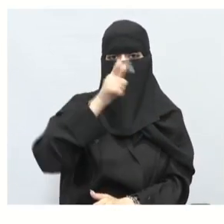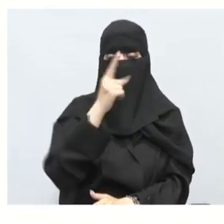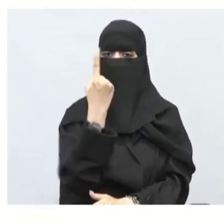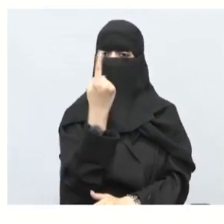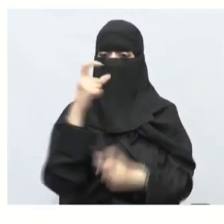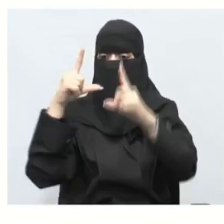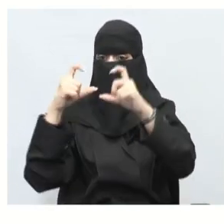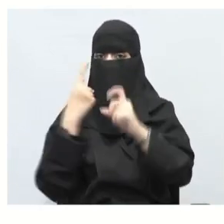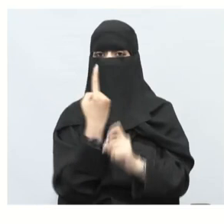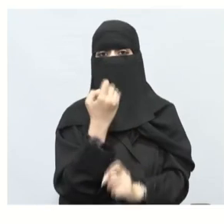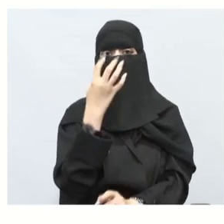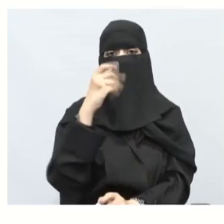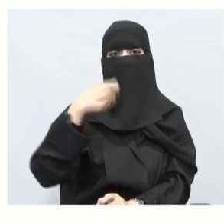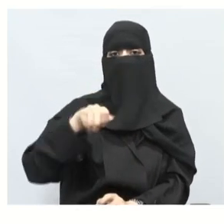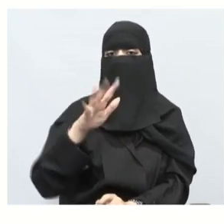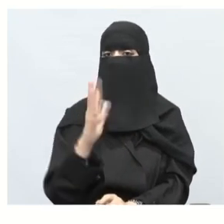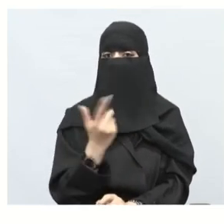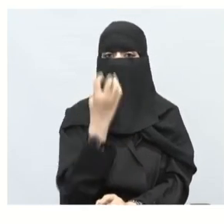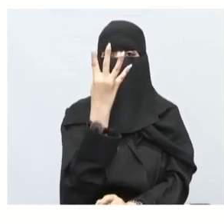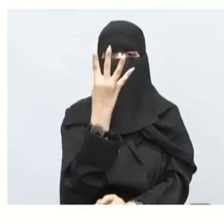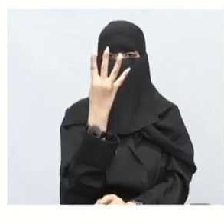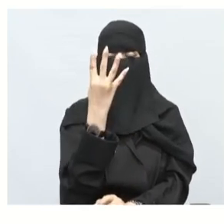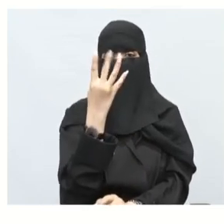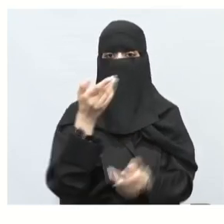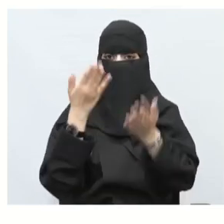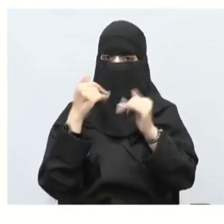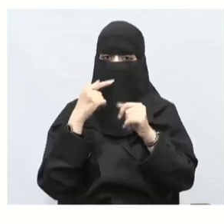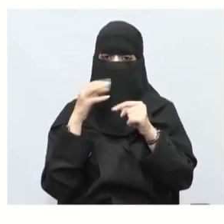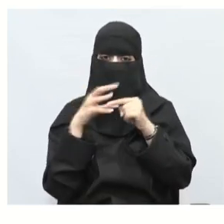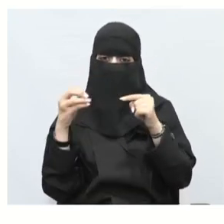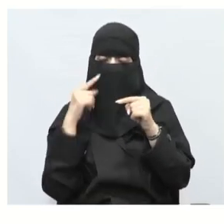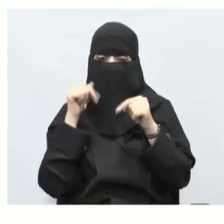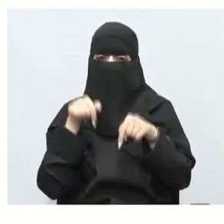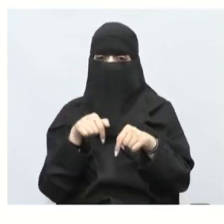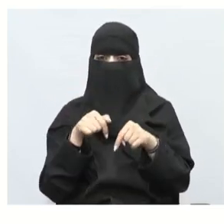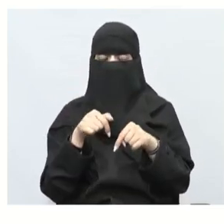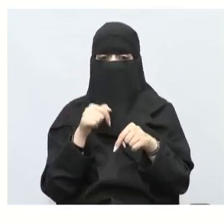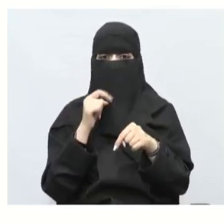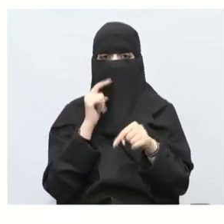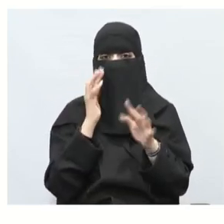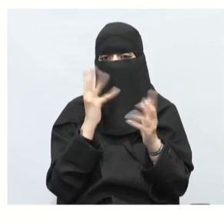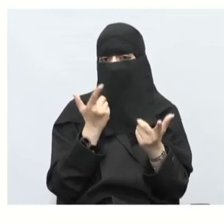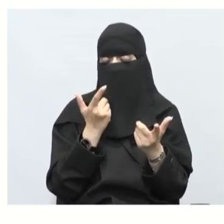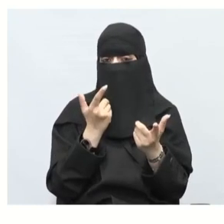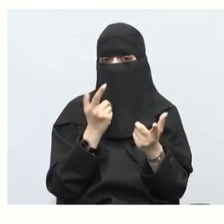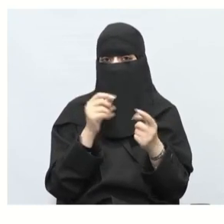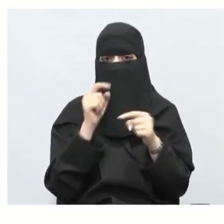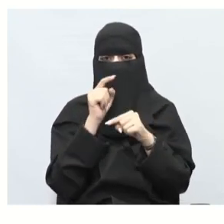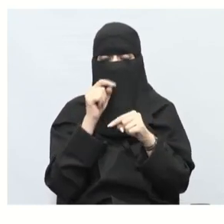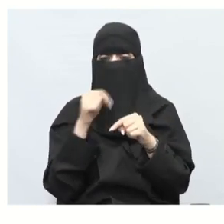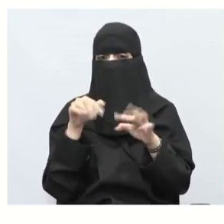ثم قام بالتخفيض ما معنى تخفيض؟ يعني تقليل السعر السعر كان 4 ريال لا قلل بتخفيض